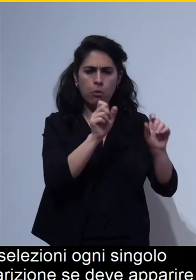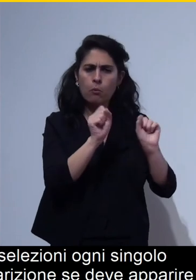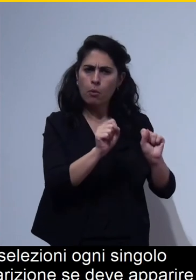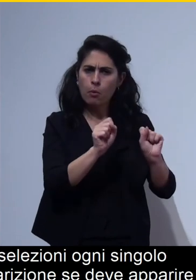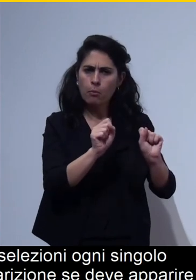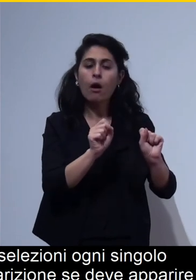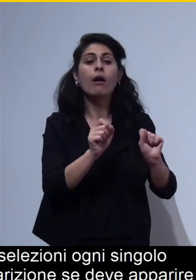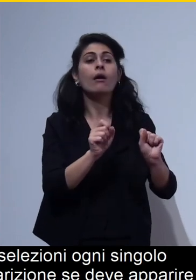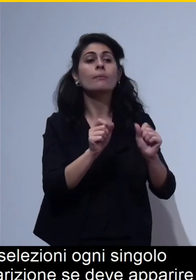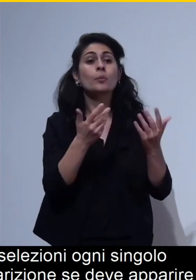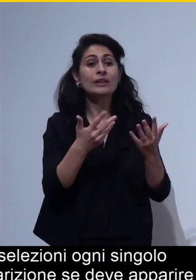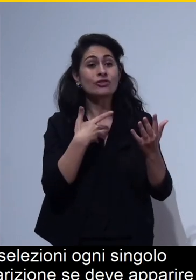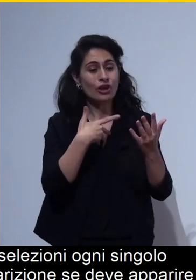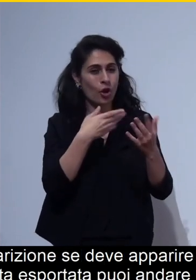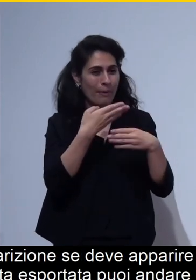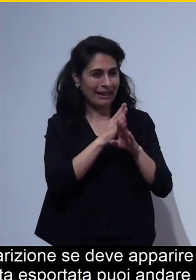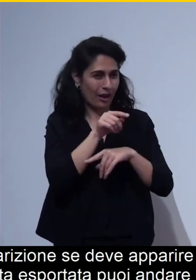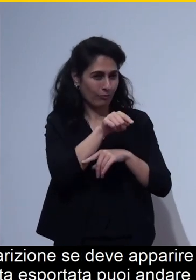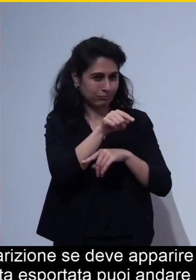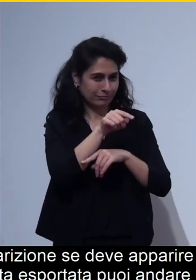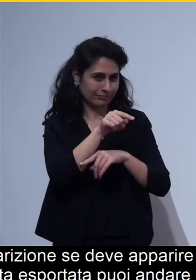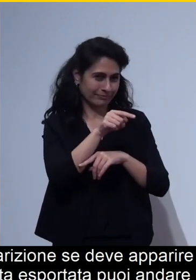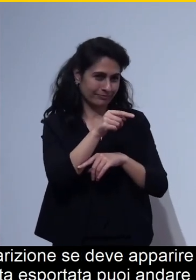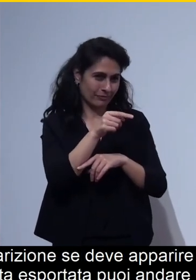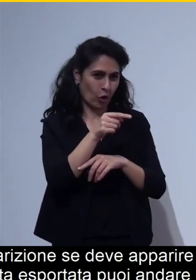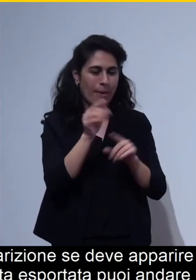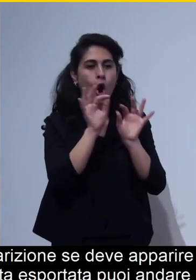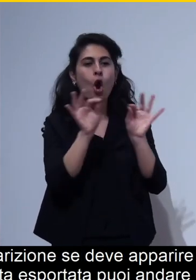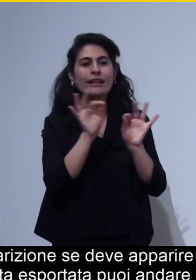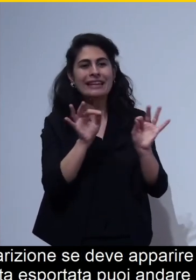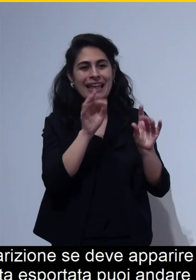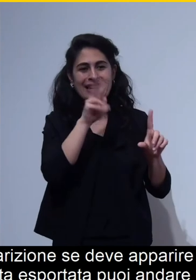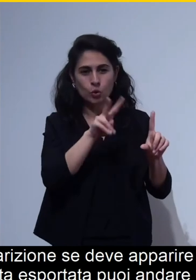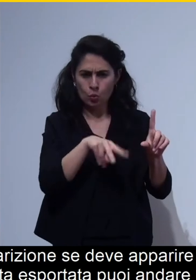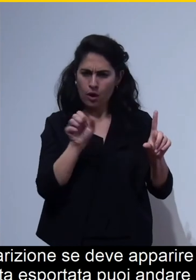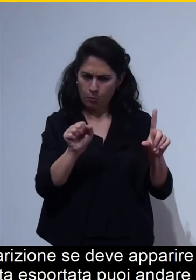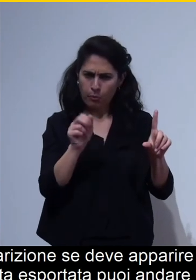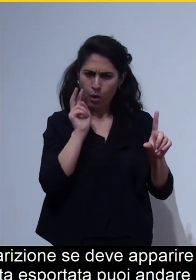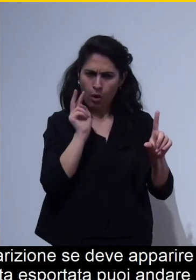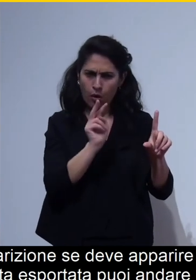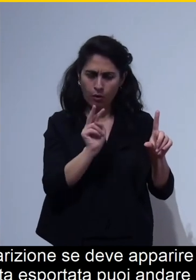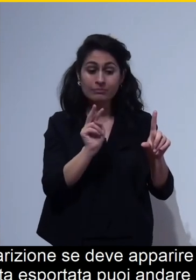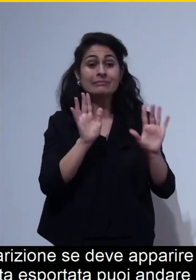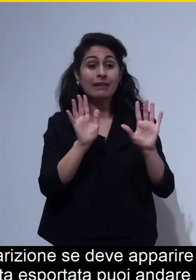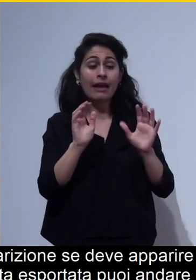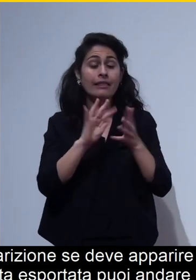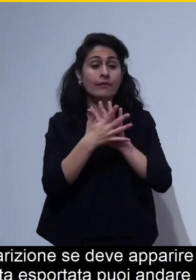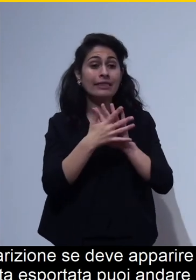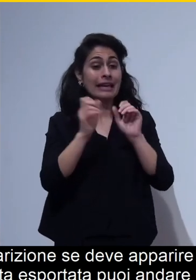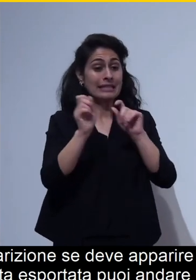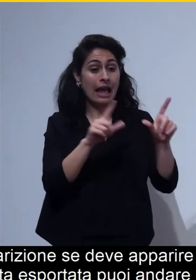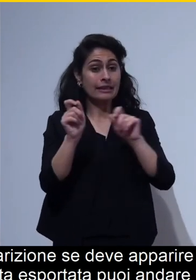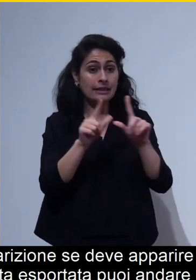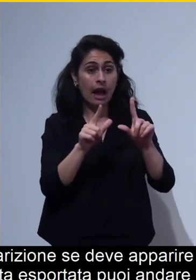powerpoint in quella tab o comunque cercare nel cerca ordine di lettura e all'interno di ogni slide puoi selezionare ogni singolo elemento che